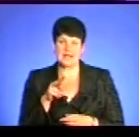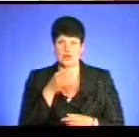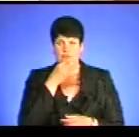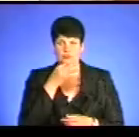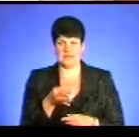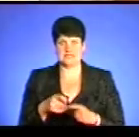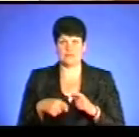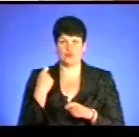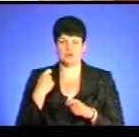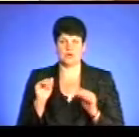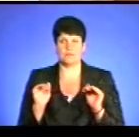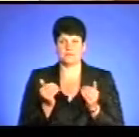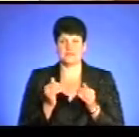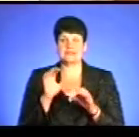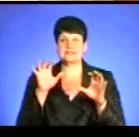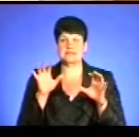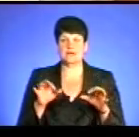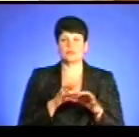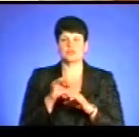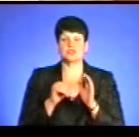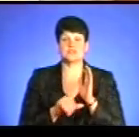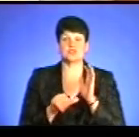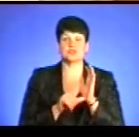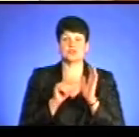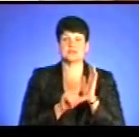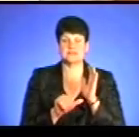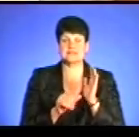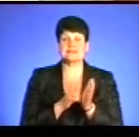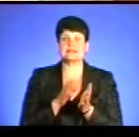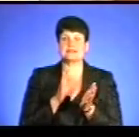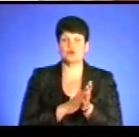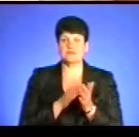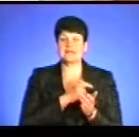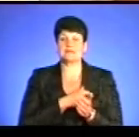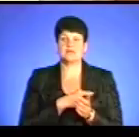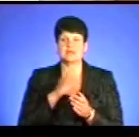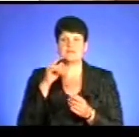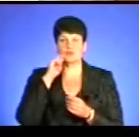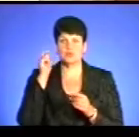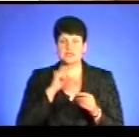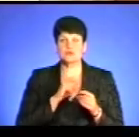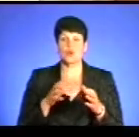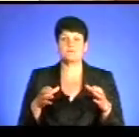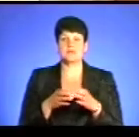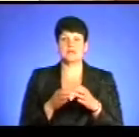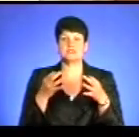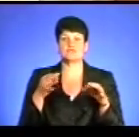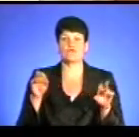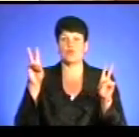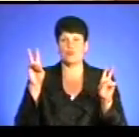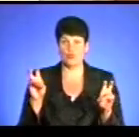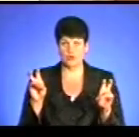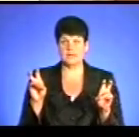Законопроект 66-60, зареєстрований депутатами Всеукраїнського об'єднання «Свобода», якраз